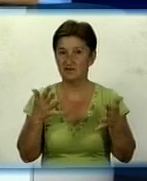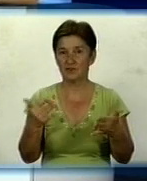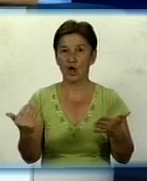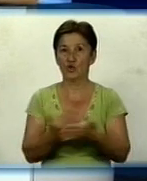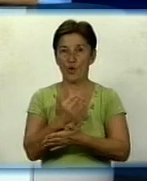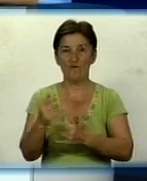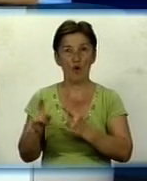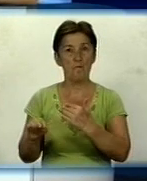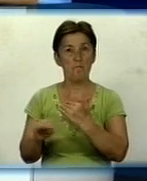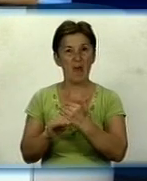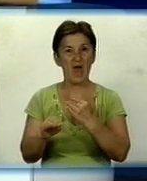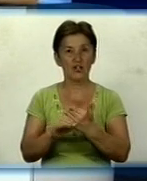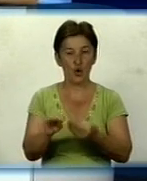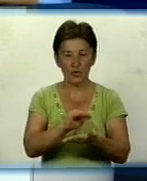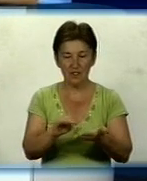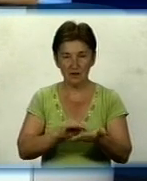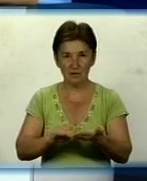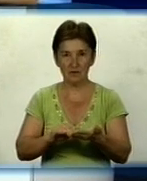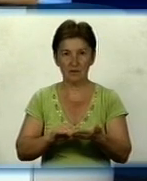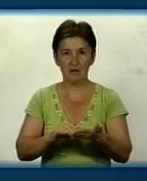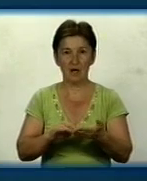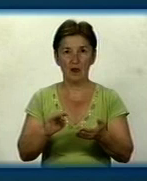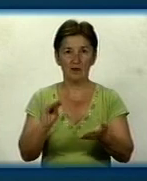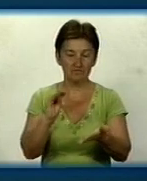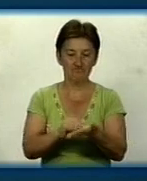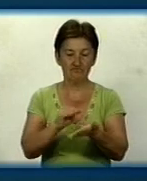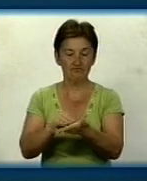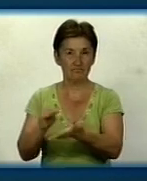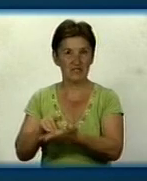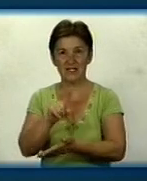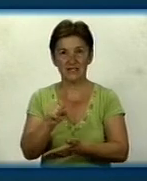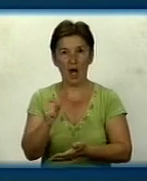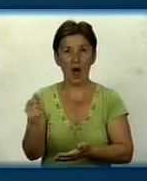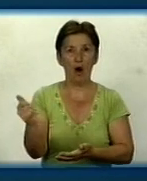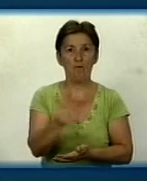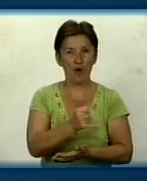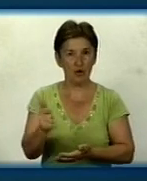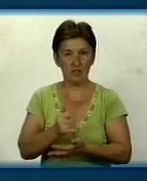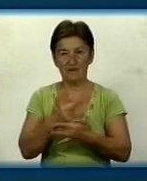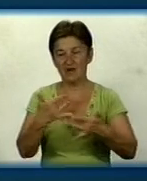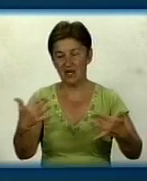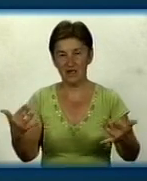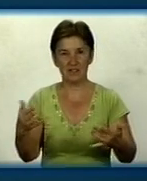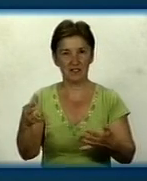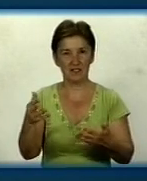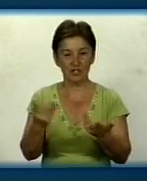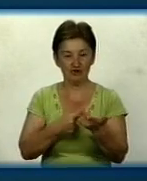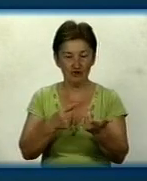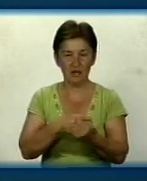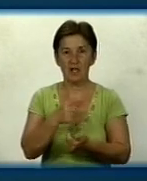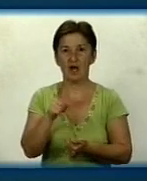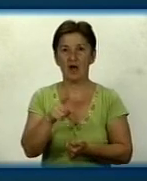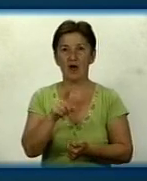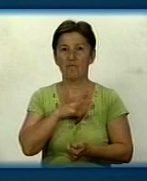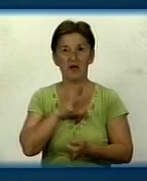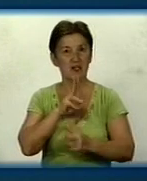методу, згідно з якою мали виставляти полив. І були різні чинники того, що в травні в нас були